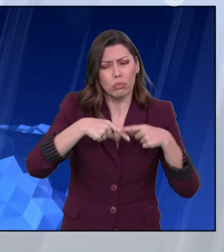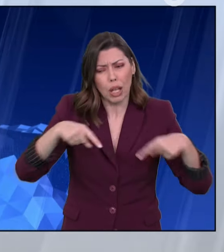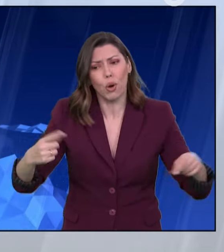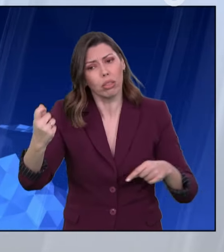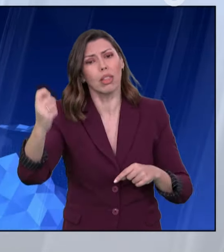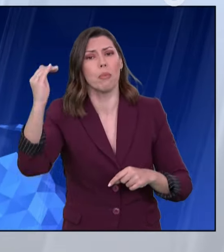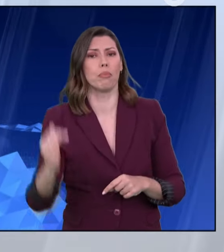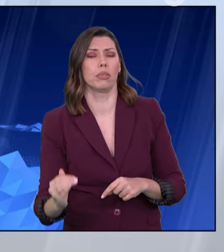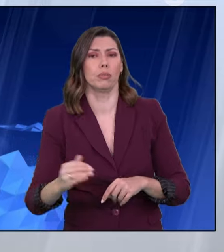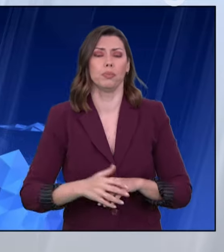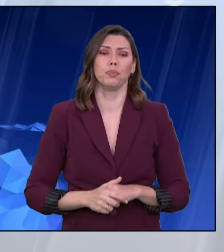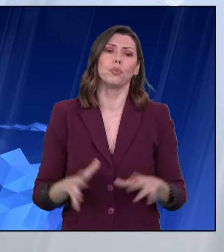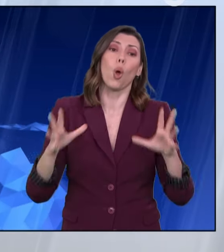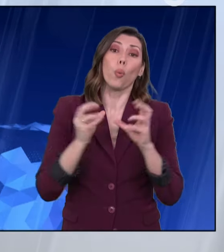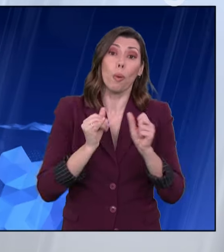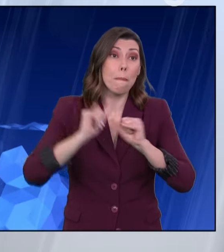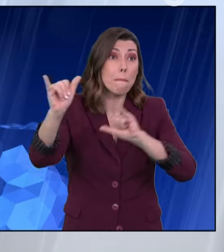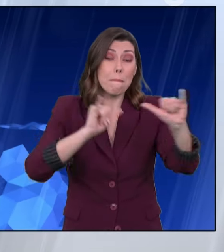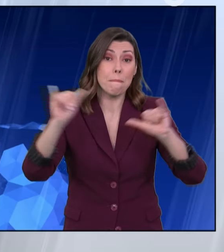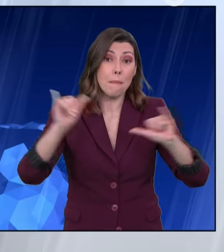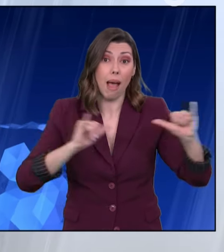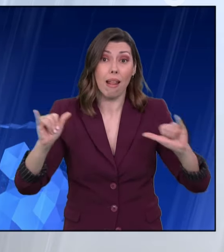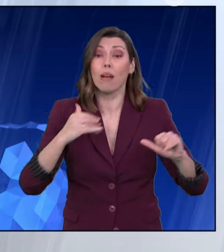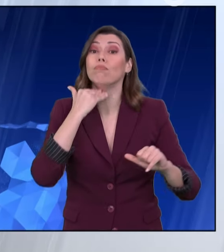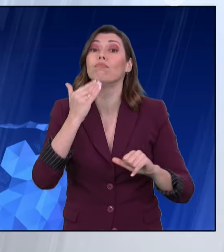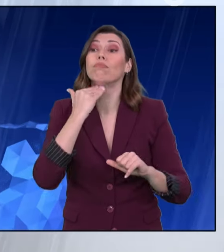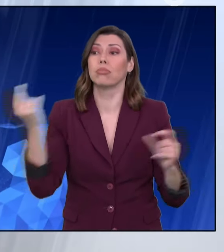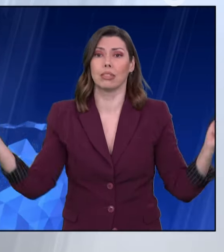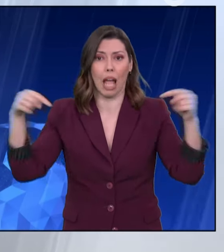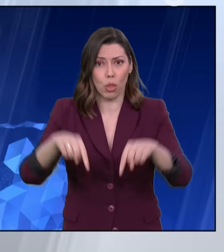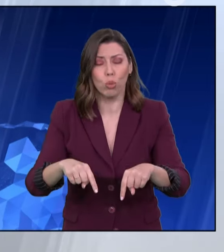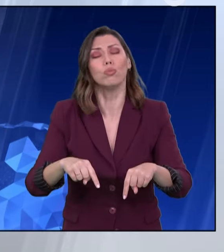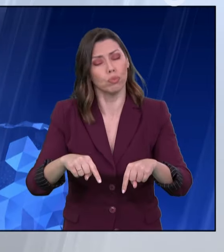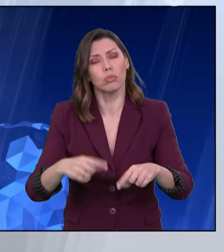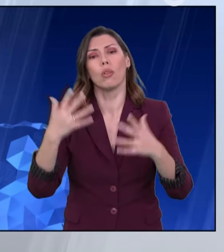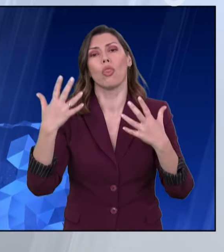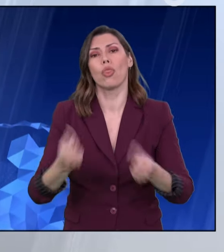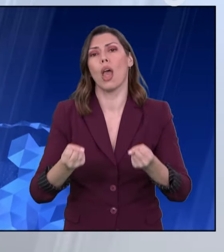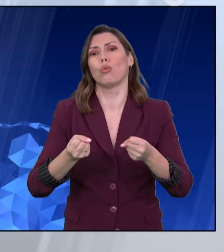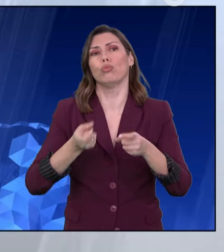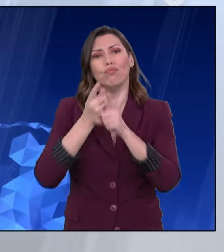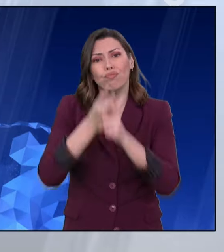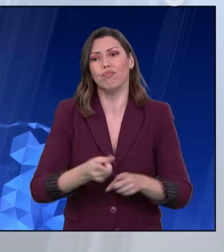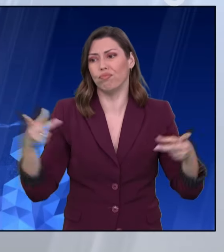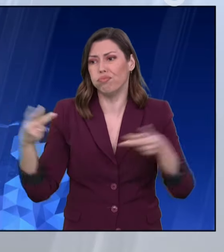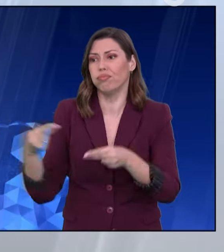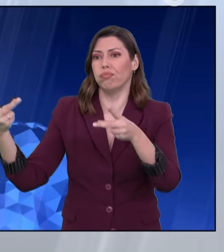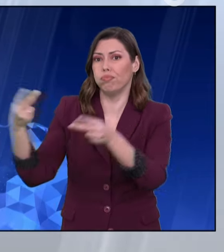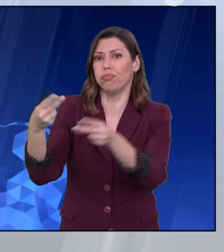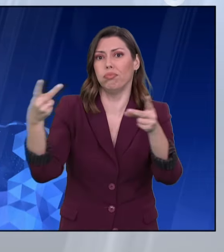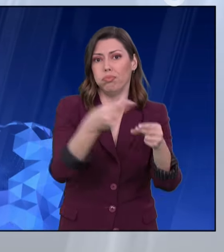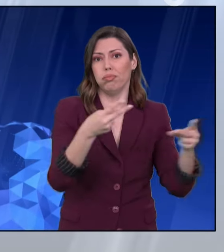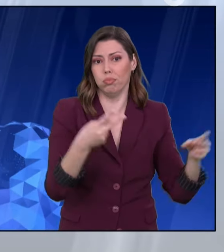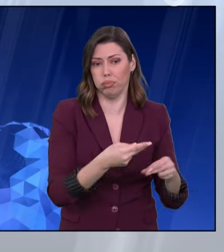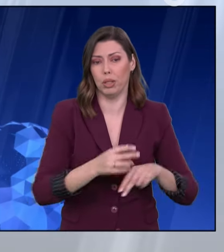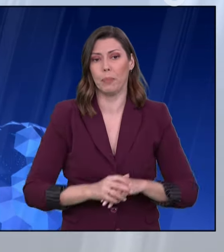απομακρυσμένα από την πρωτεύουσα μπλόκα θα έχουν εκείνη την ημέρα το δικό του στρατηγικό ρόλο στην κινητοποίηση που θα είναι πανελλαδικού χαρακτήρα. Και